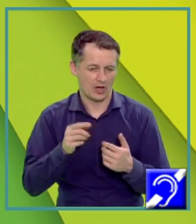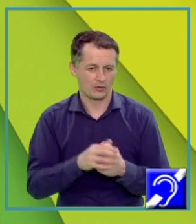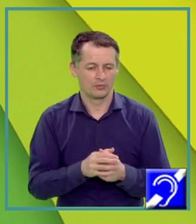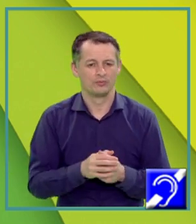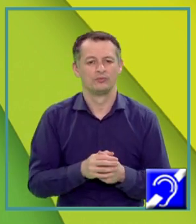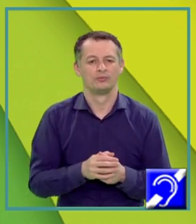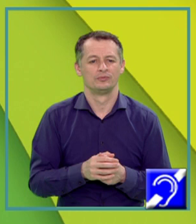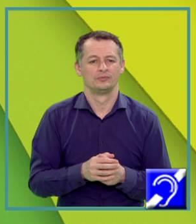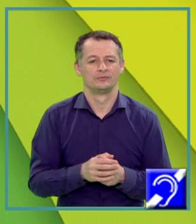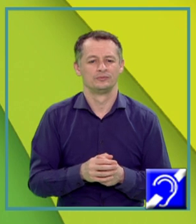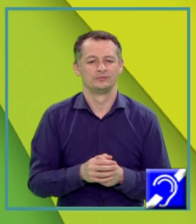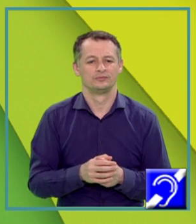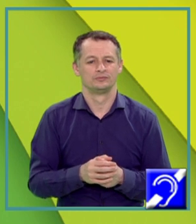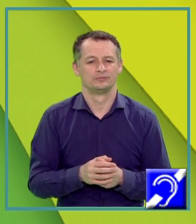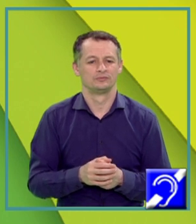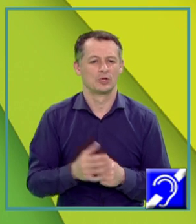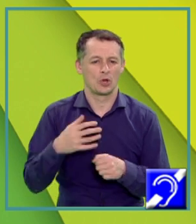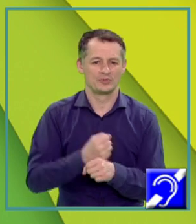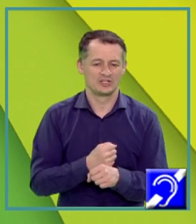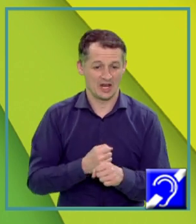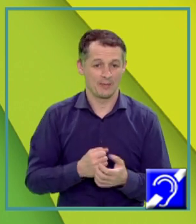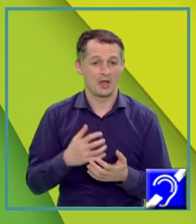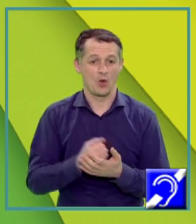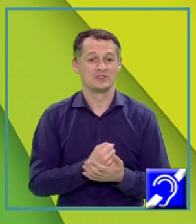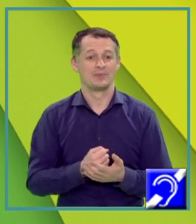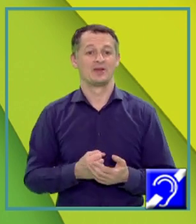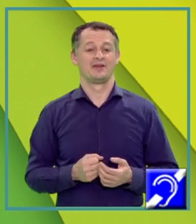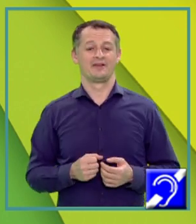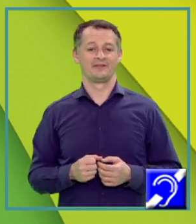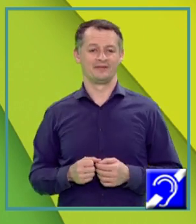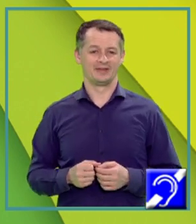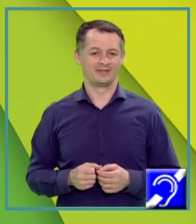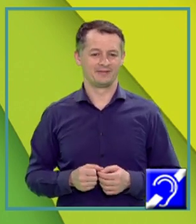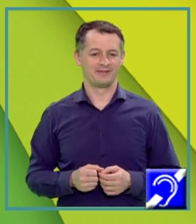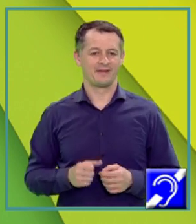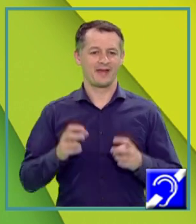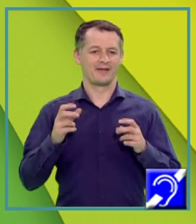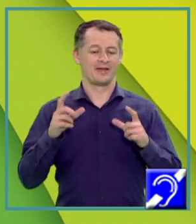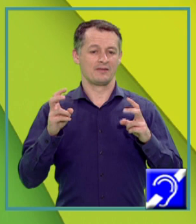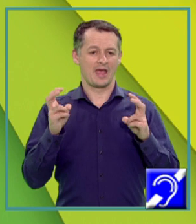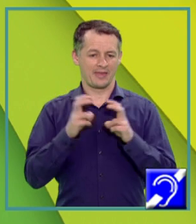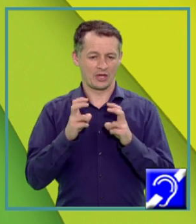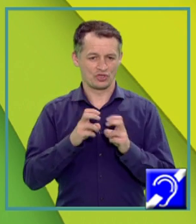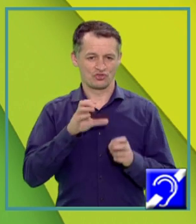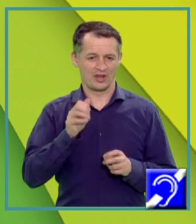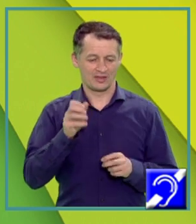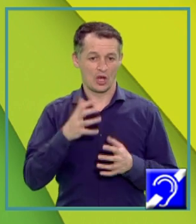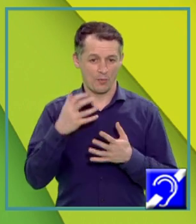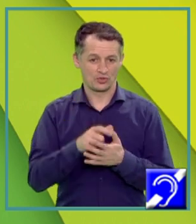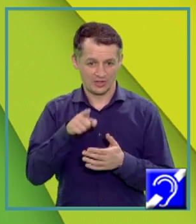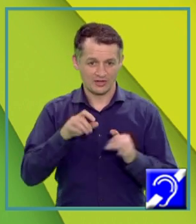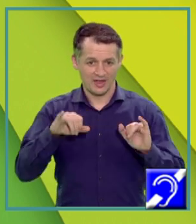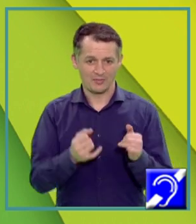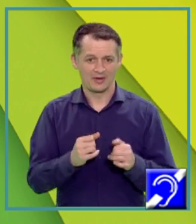extracție Obținem că energia cinetică cea mai mare obținută în acest caz